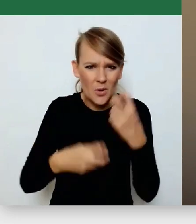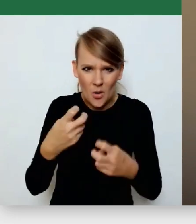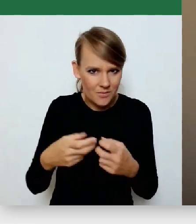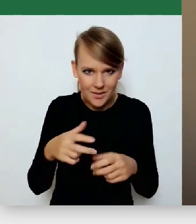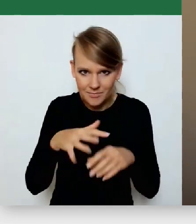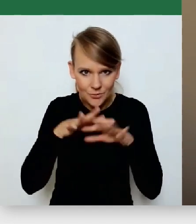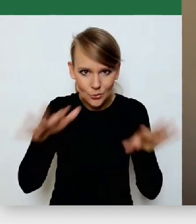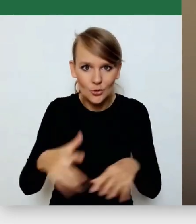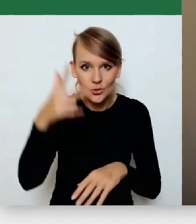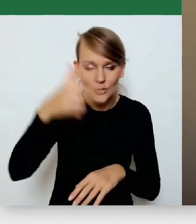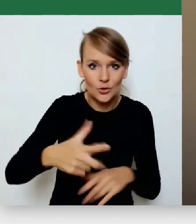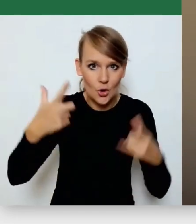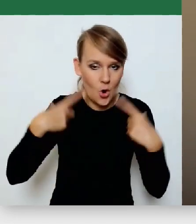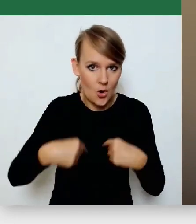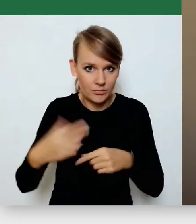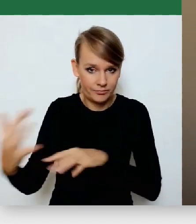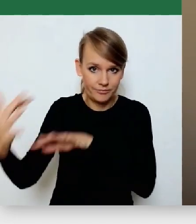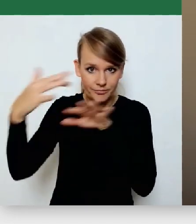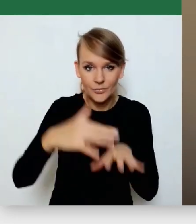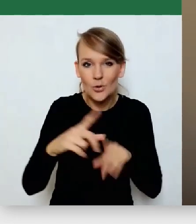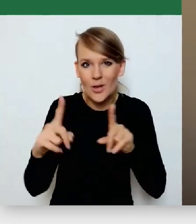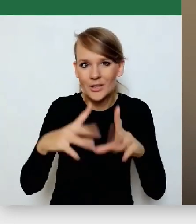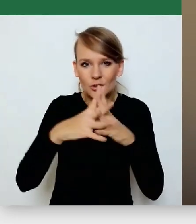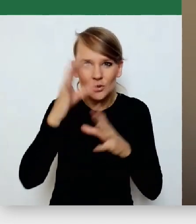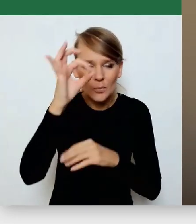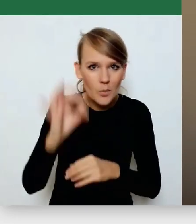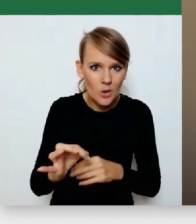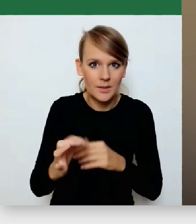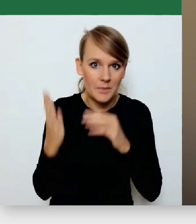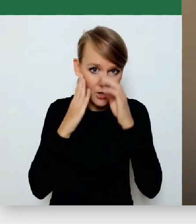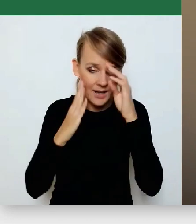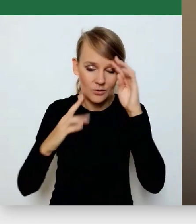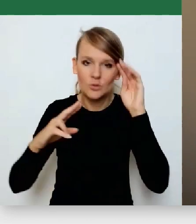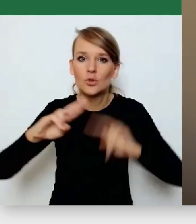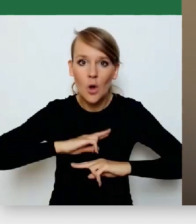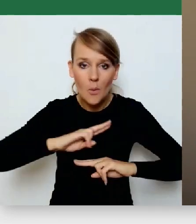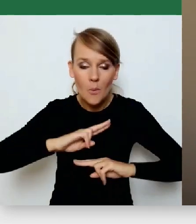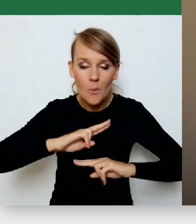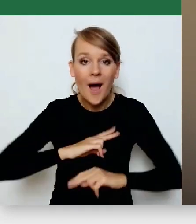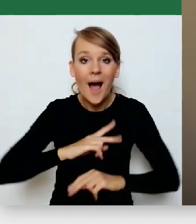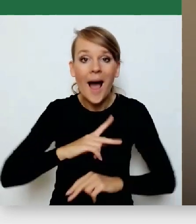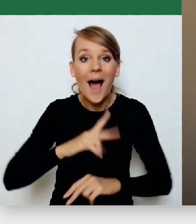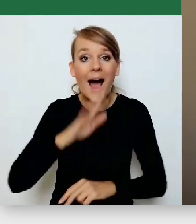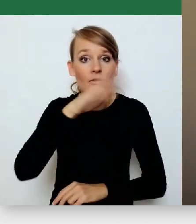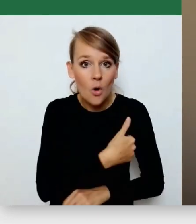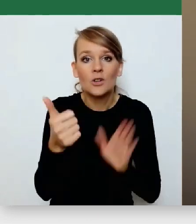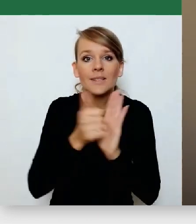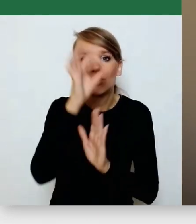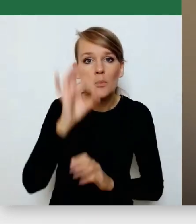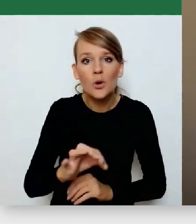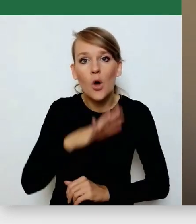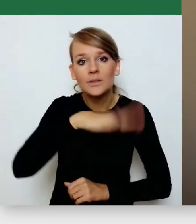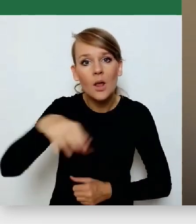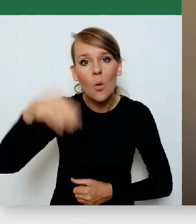osób, czyli 10% mieszkańców, niecałe 10% mieszkańców Sopota, albo w szkołach 16% uczniów, to jest z Ukrainy i